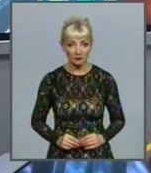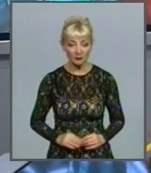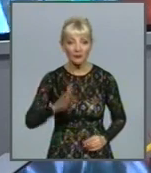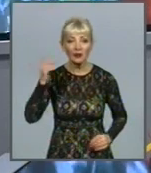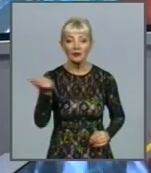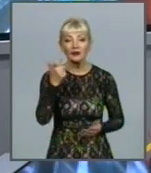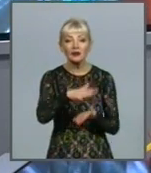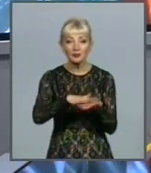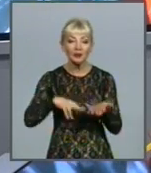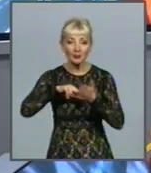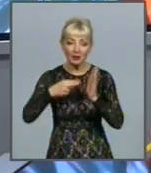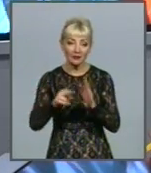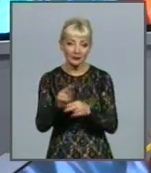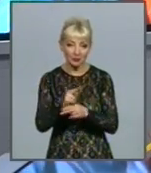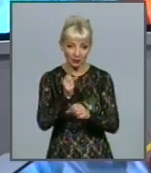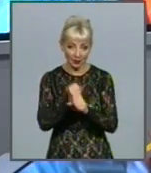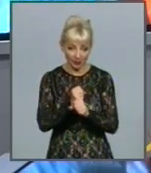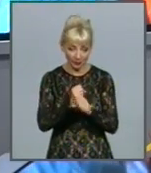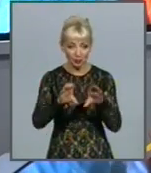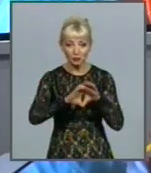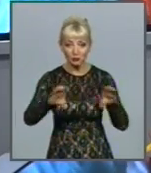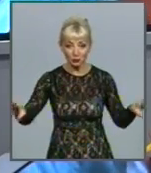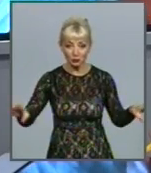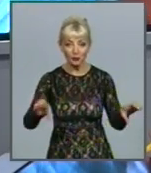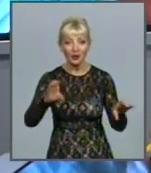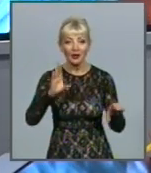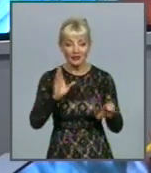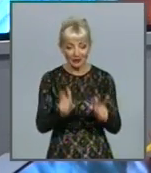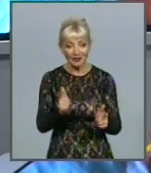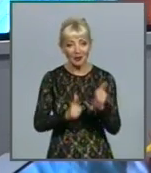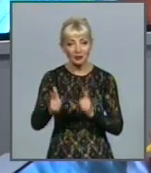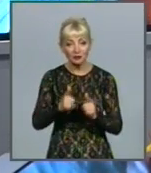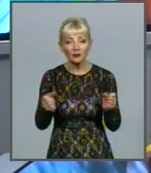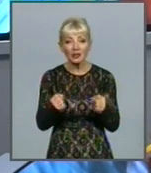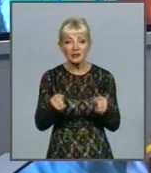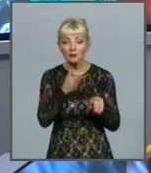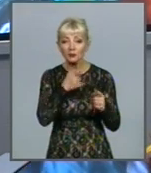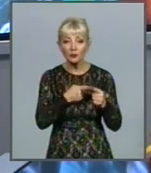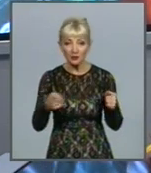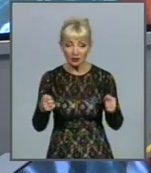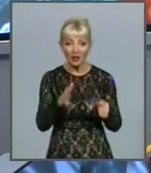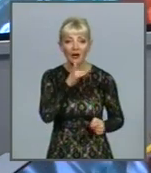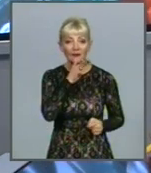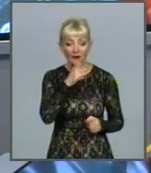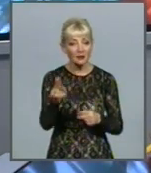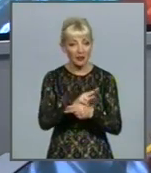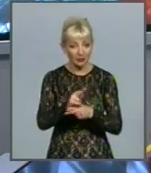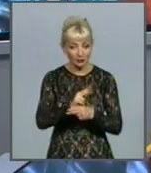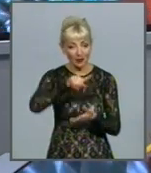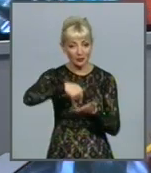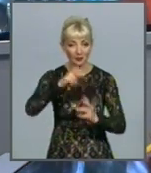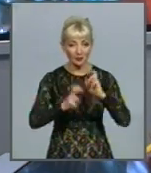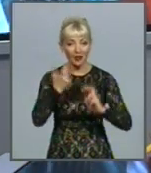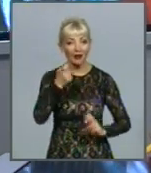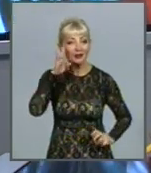У Харкові тривають планові ремонтні роботи мережі трубопроводів у рамках підгодовки до зимового періоду. Під час реконструкції комунальне